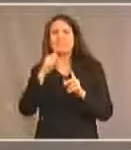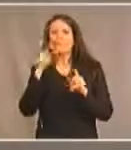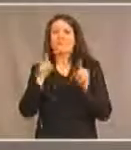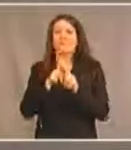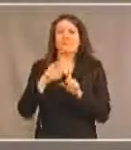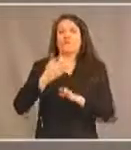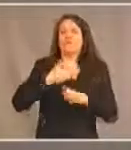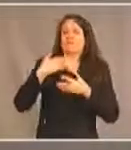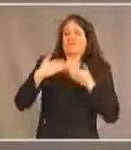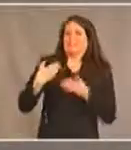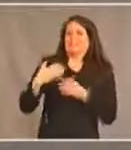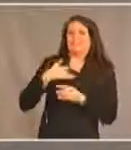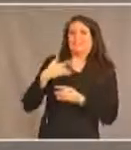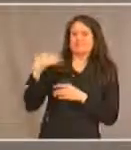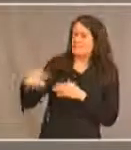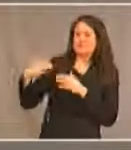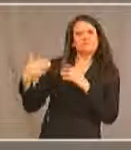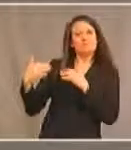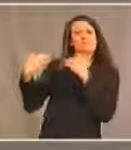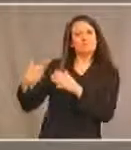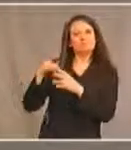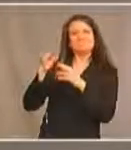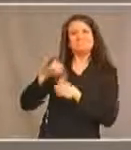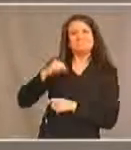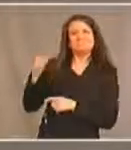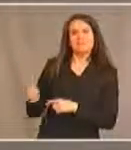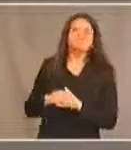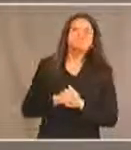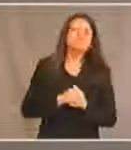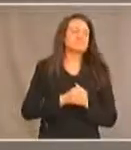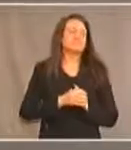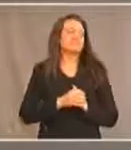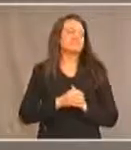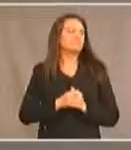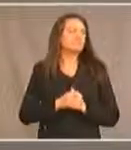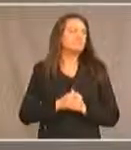ma génération ou même les précédentes. Alors,